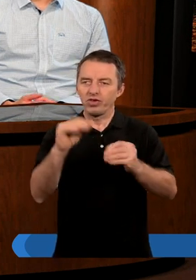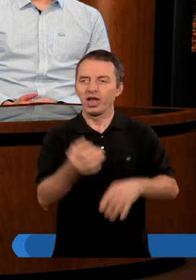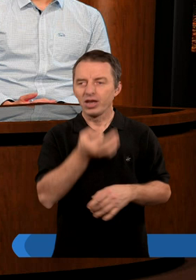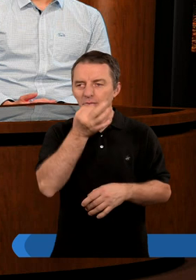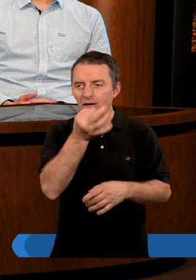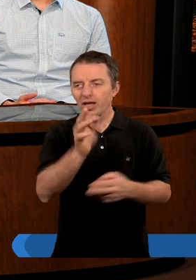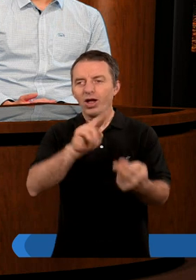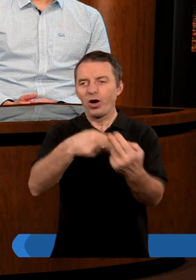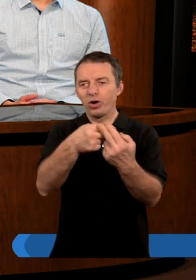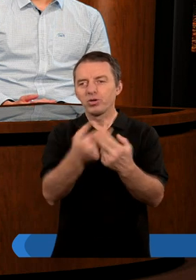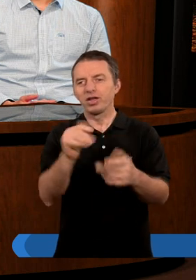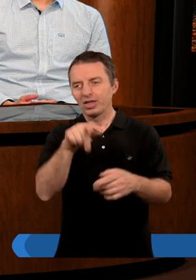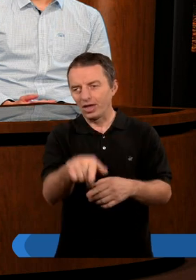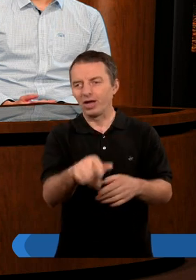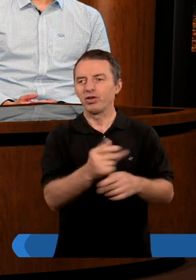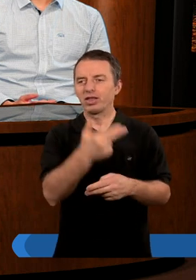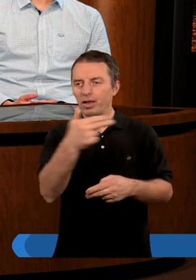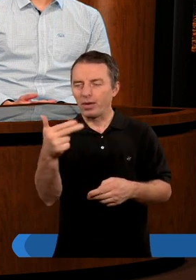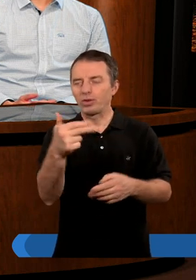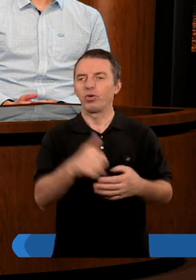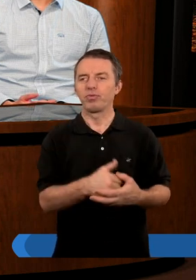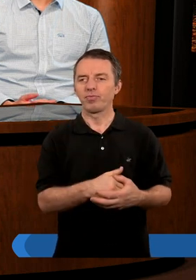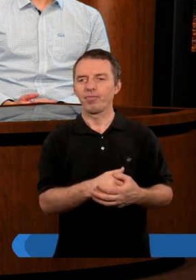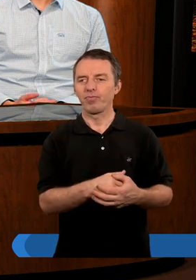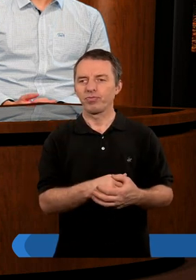pytań niż odpowiedzi w trakcie studium tego tematu.